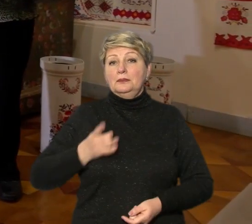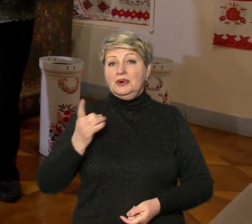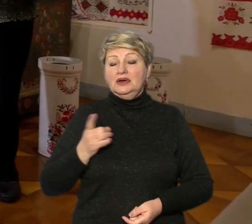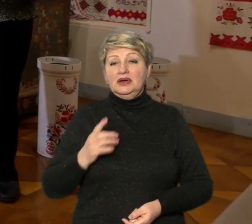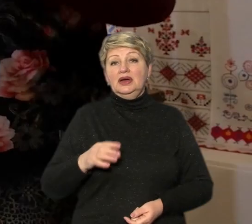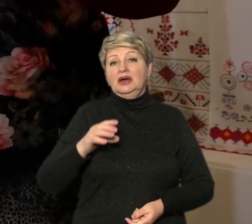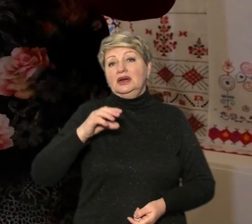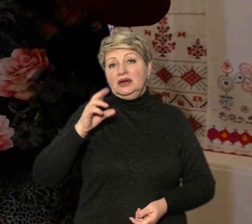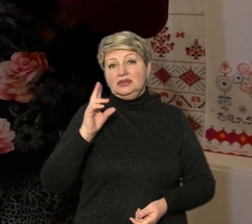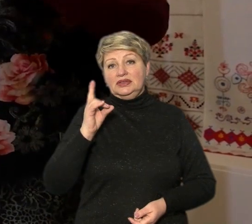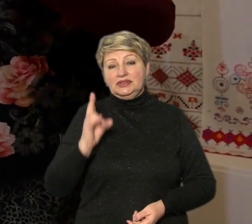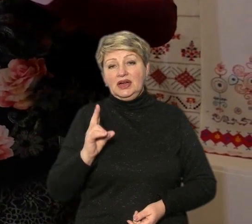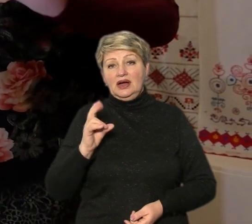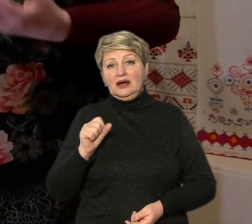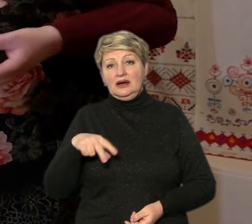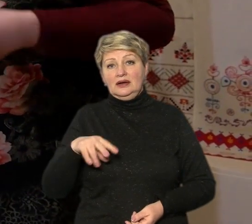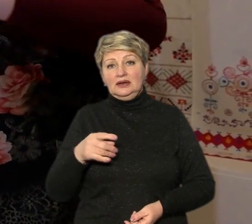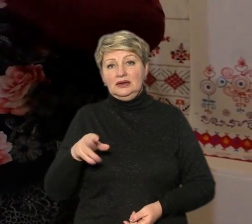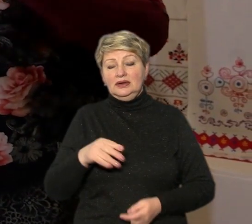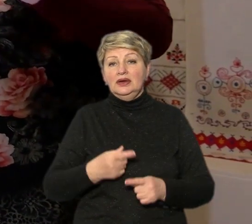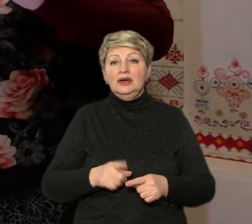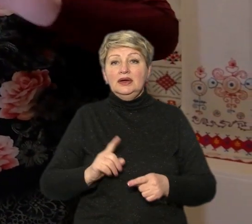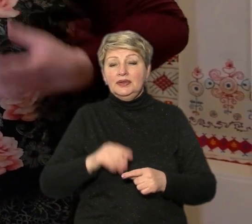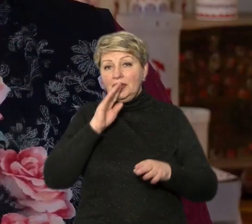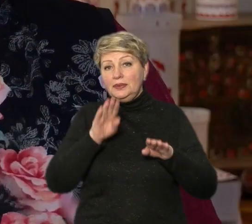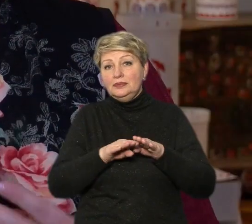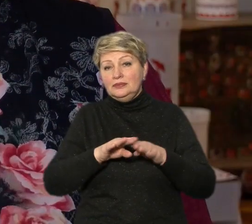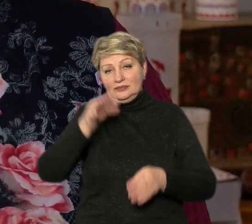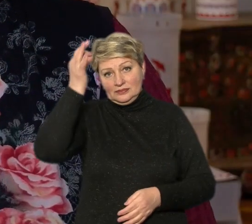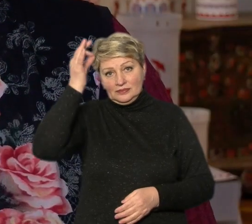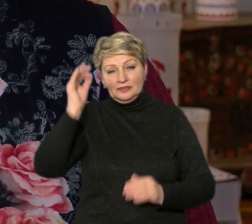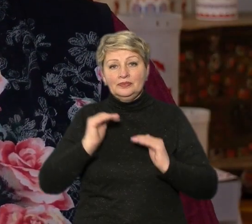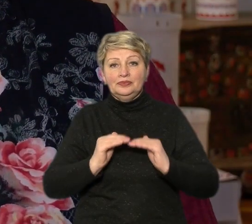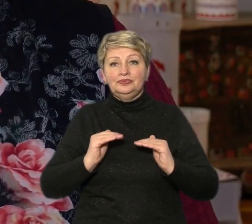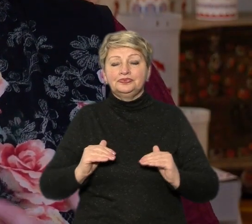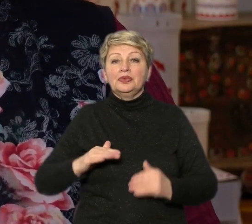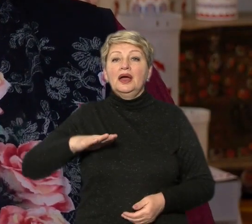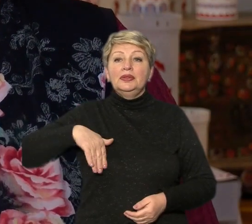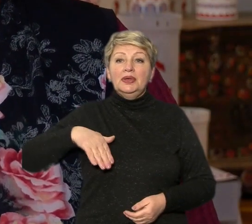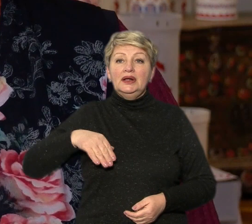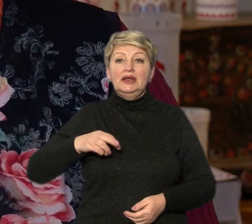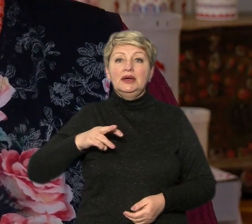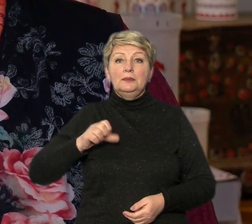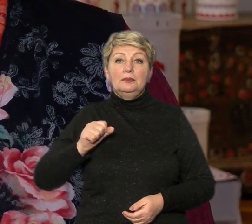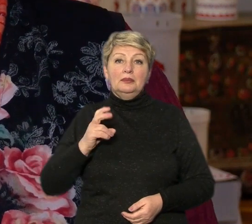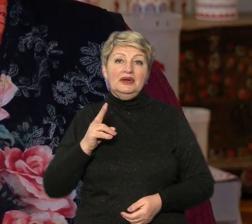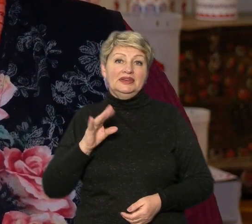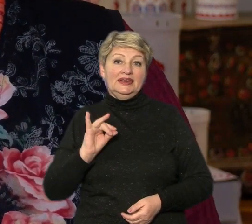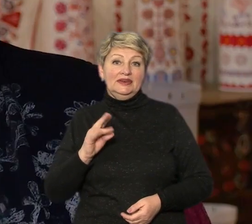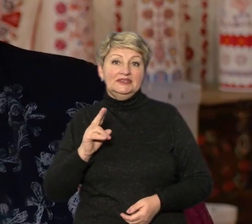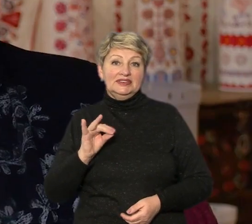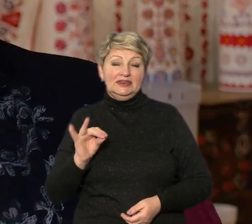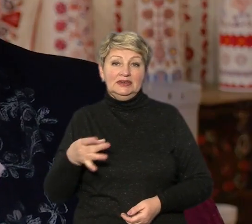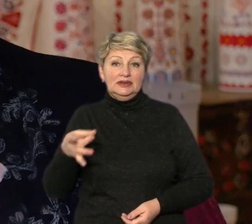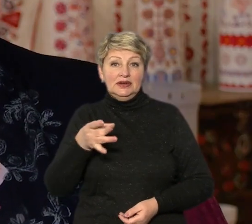Акрамна-Таран. Говорить цей процес – ніби дорога в дитинство. Далі Маньківщина, тому що я народилася в Маньківському